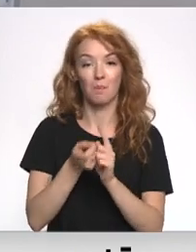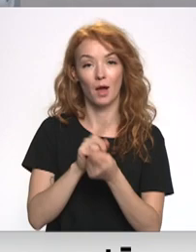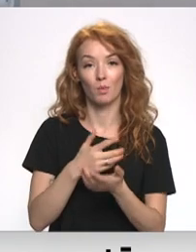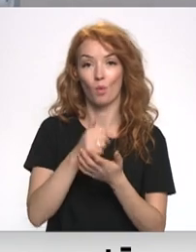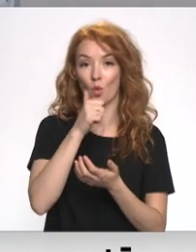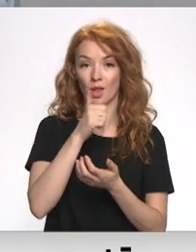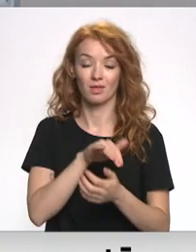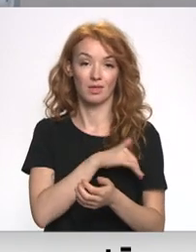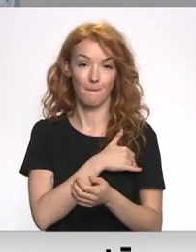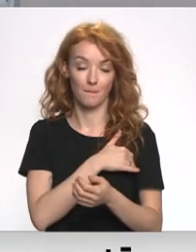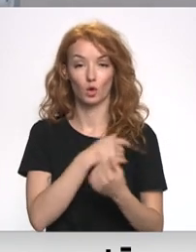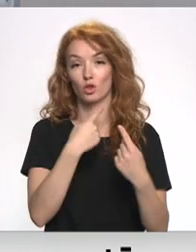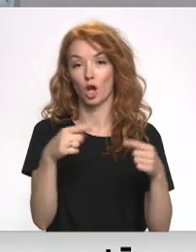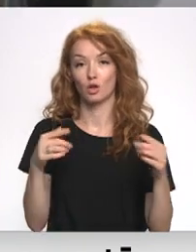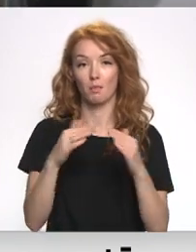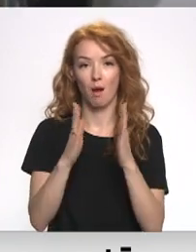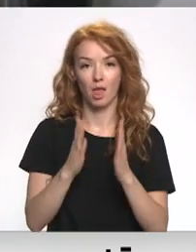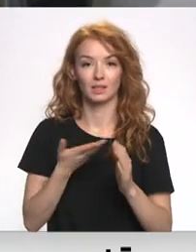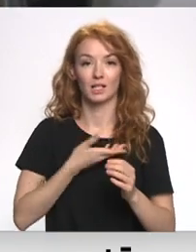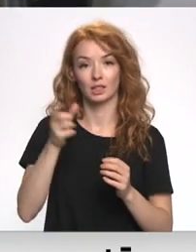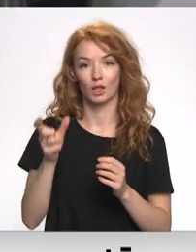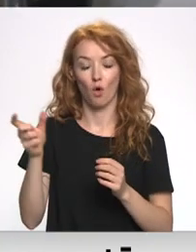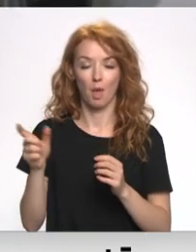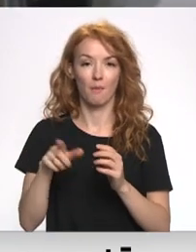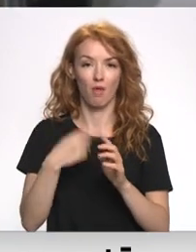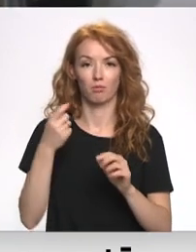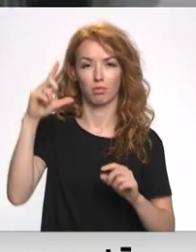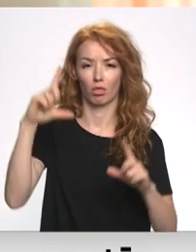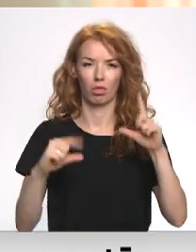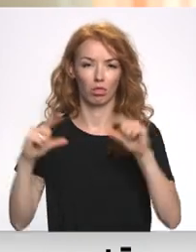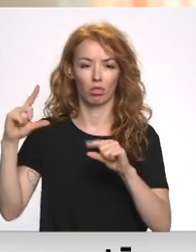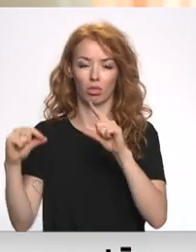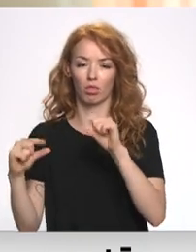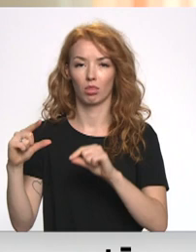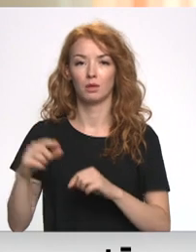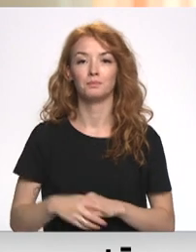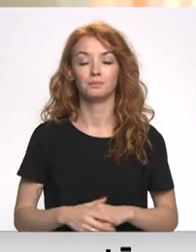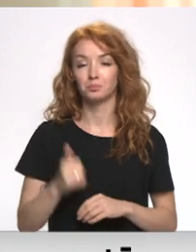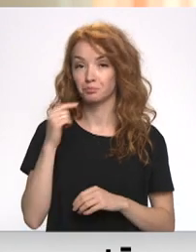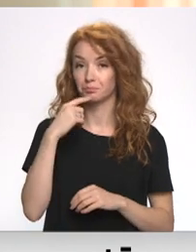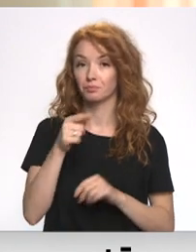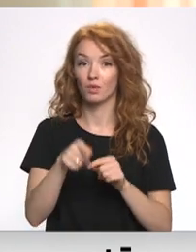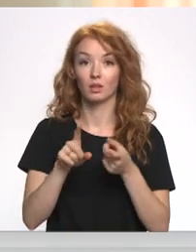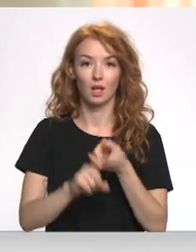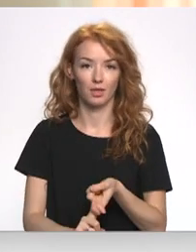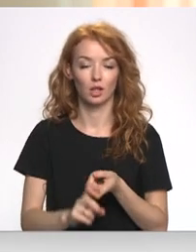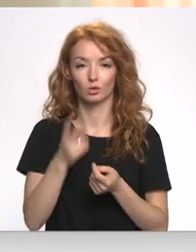temperatūru, dažādu māja dzīvotājiem atšķirsies vēl vairāk. Tas ir atkarīgs no